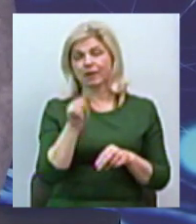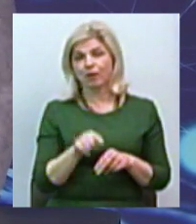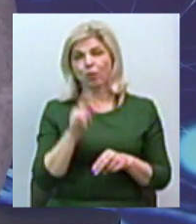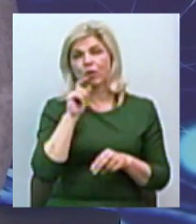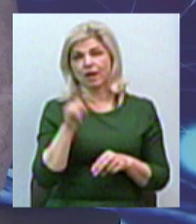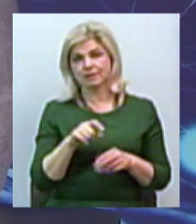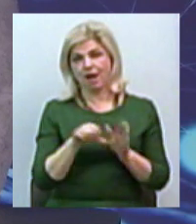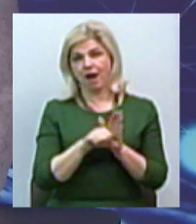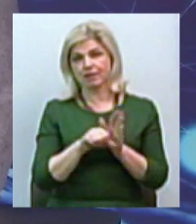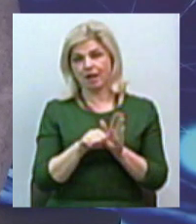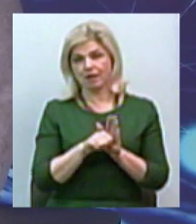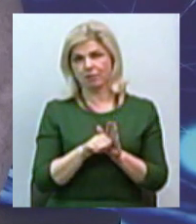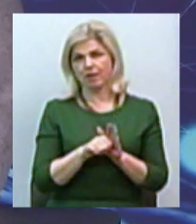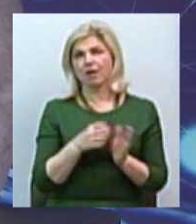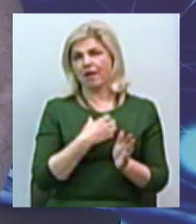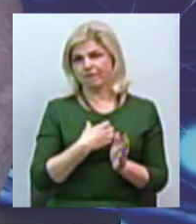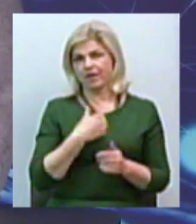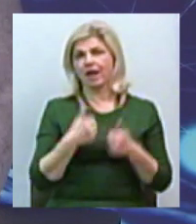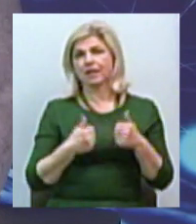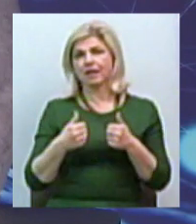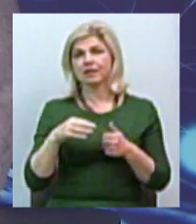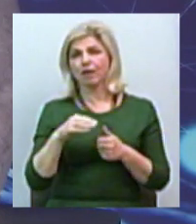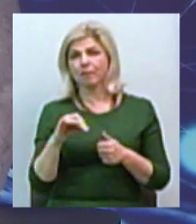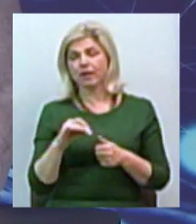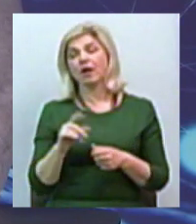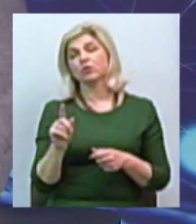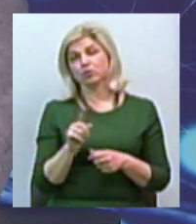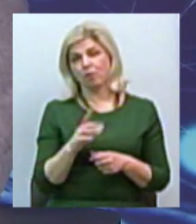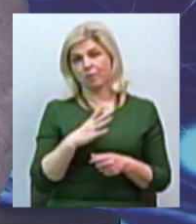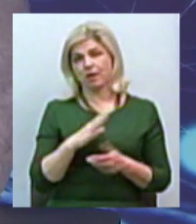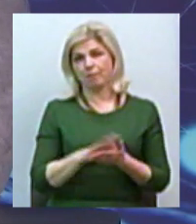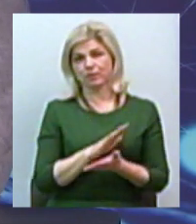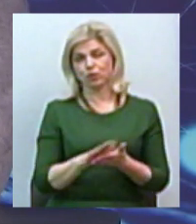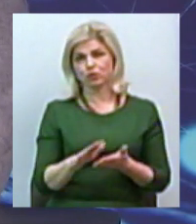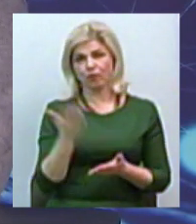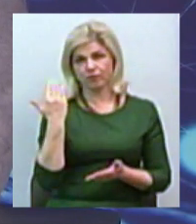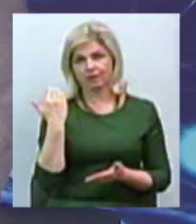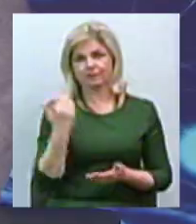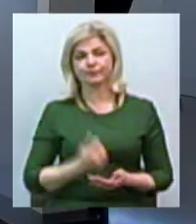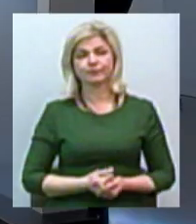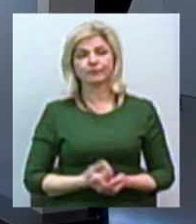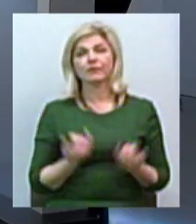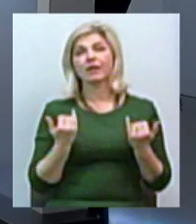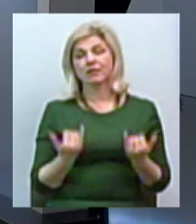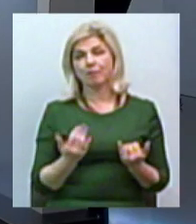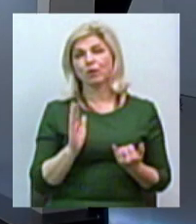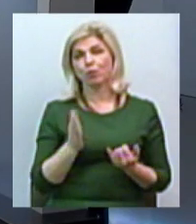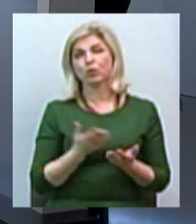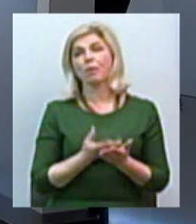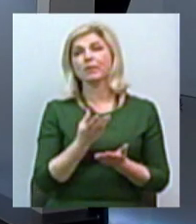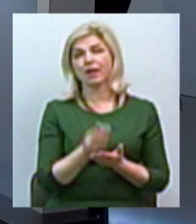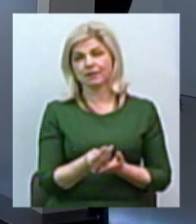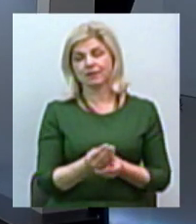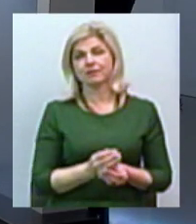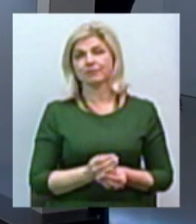каналами, рейтинговими, які раніше йшли безкоштовно. Тепер вони просто будуть платити? Тепер